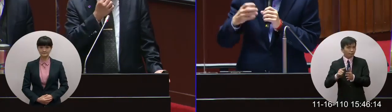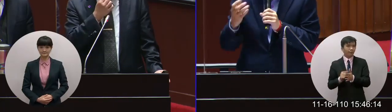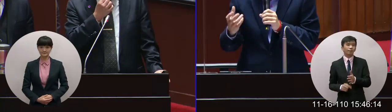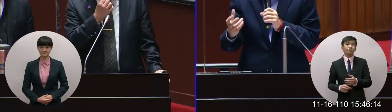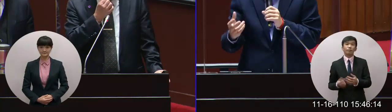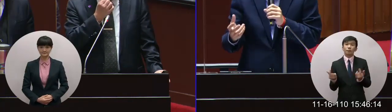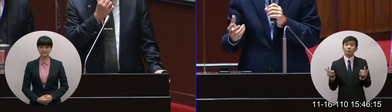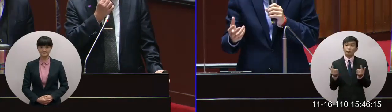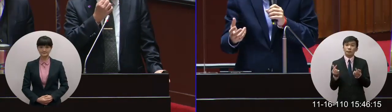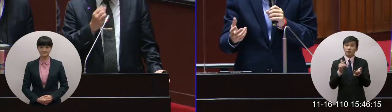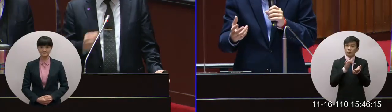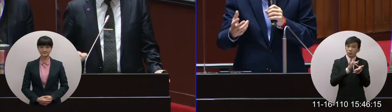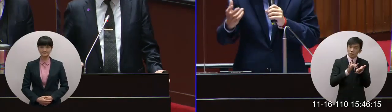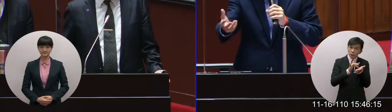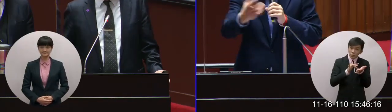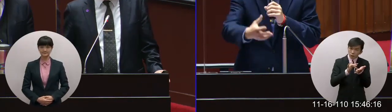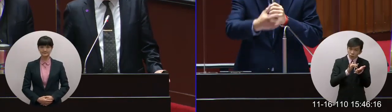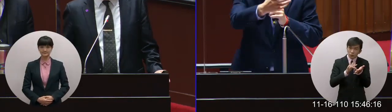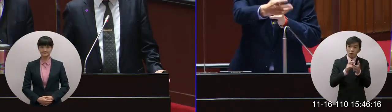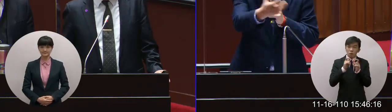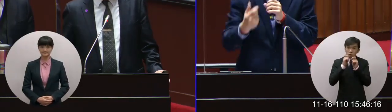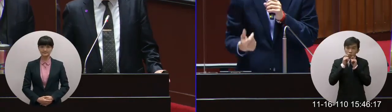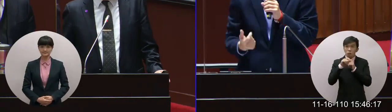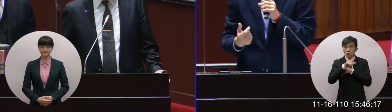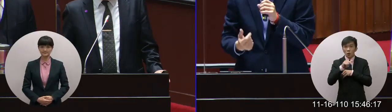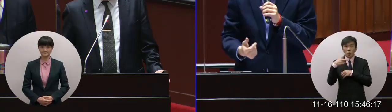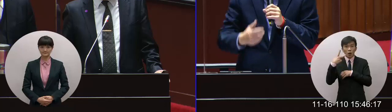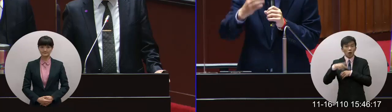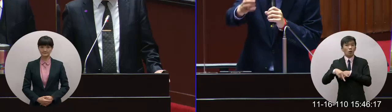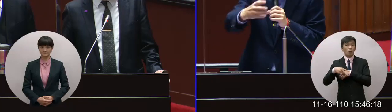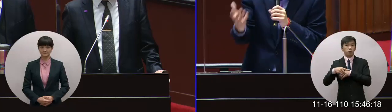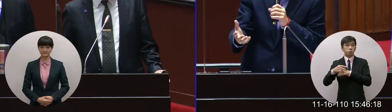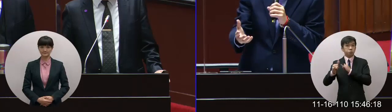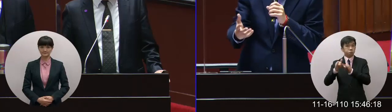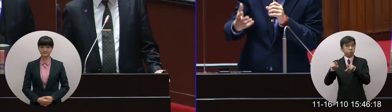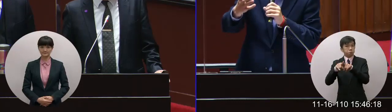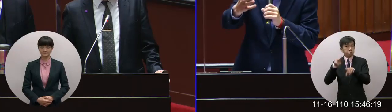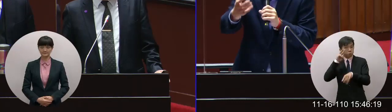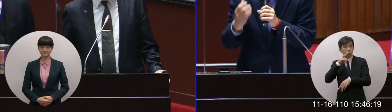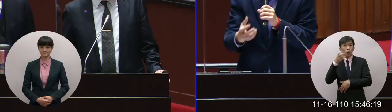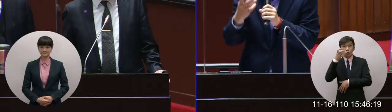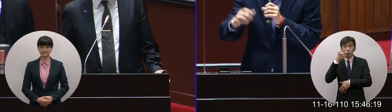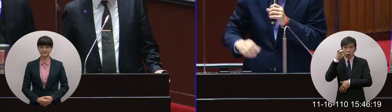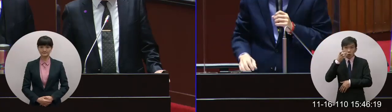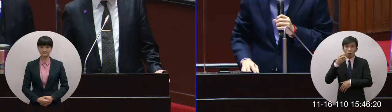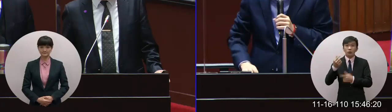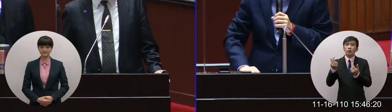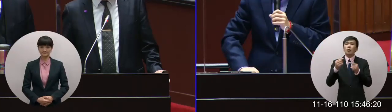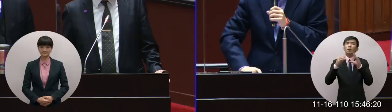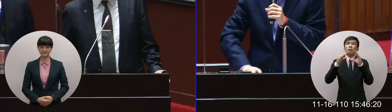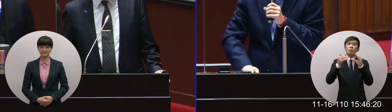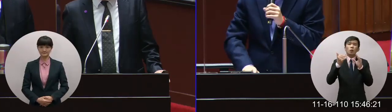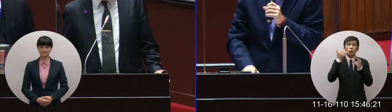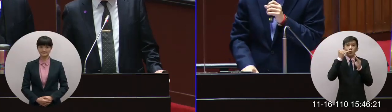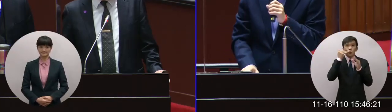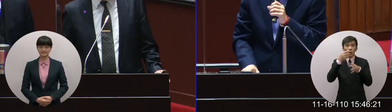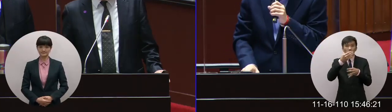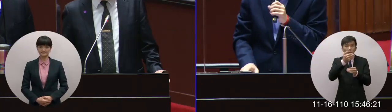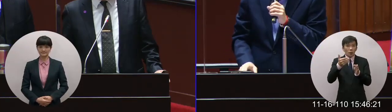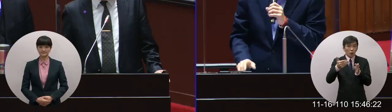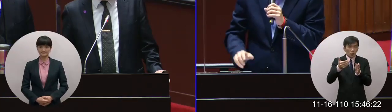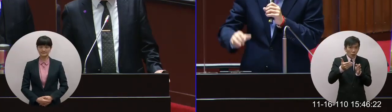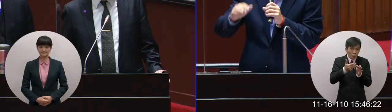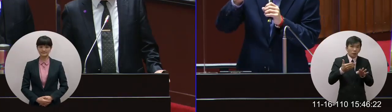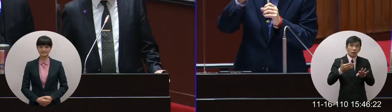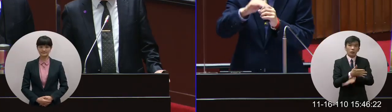嗎不管是藥品或者說就講到市場上的水果或者哪一些這個麵包快過期了雖然用這個比喻不太